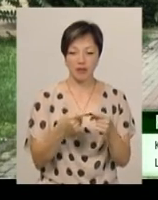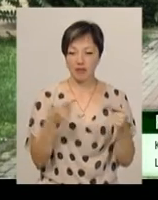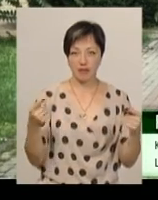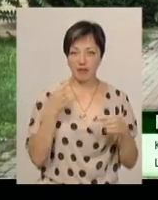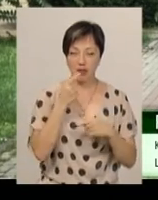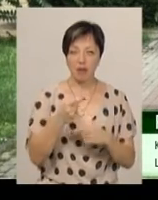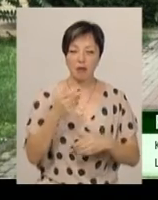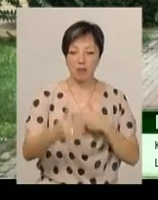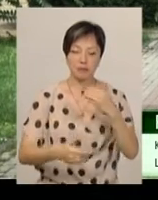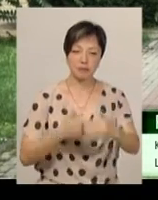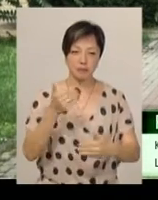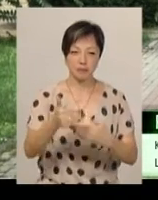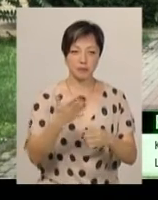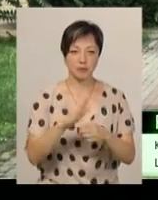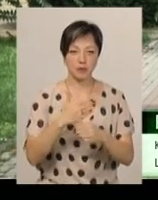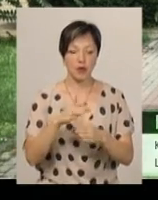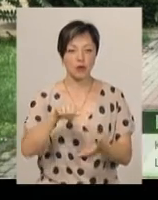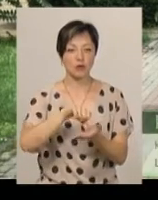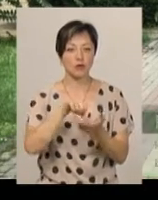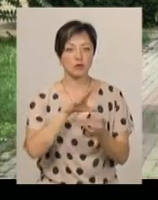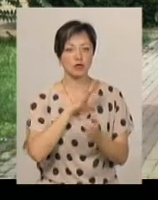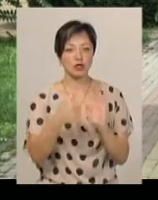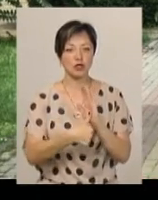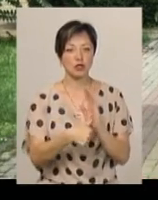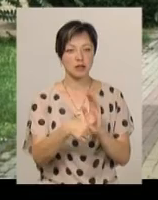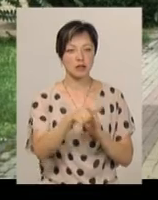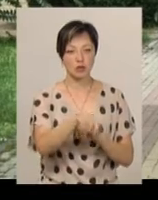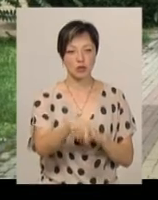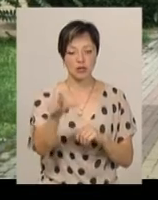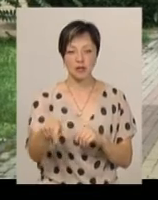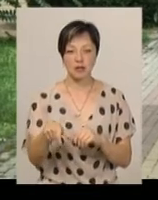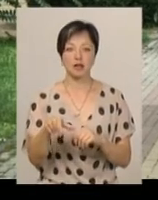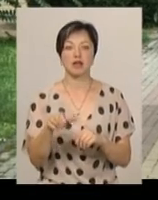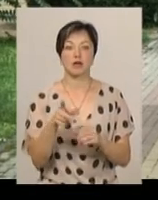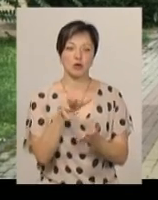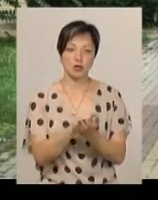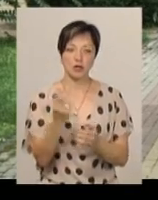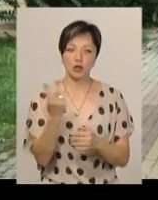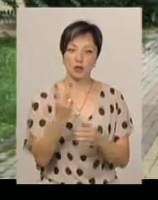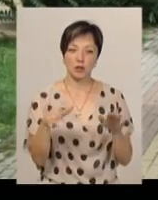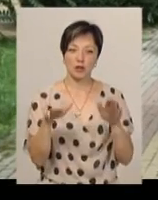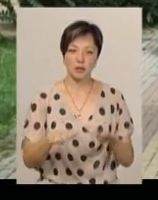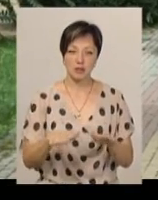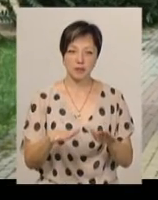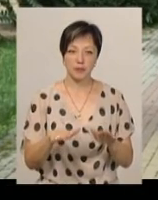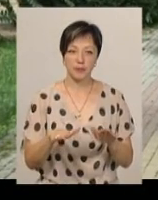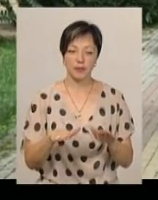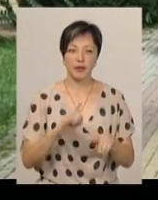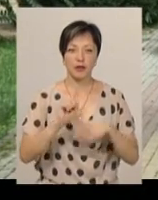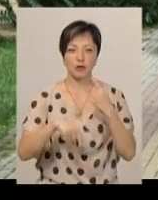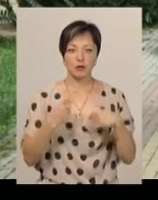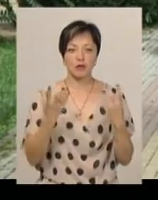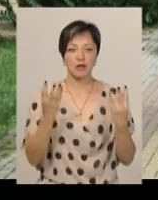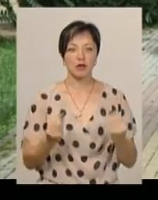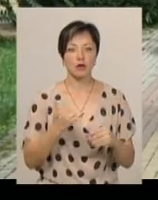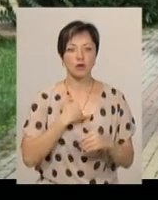певною послідовністю етапів. В ній приймали участь 6 учасників, на які ми посіли друге місце. На наступний